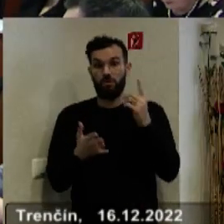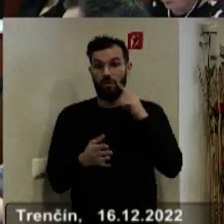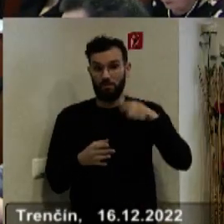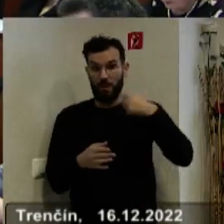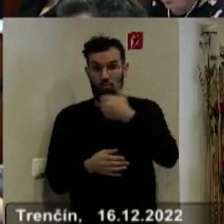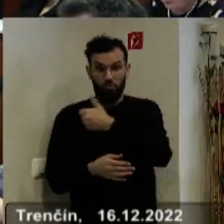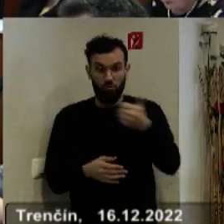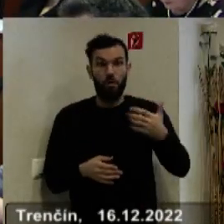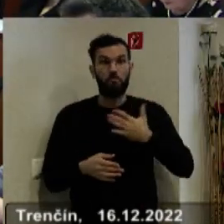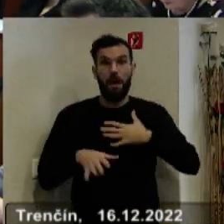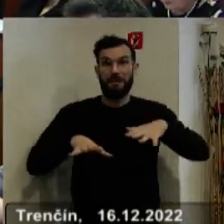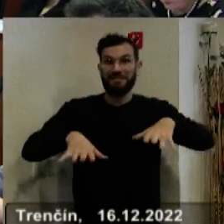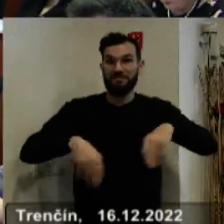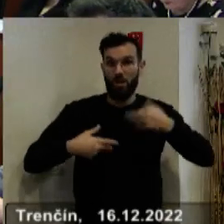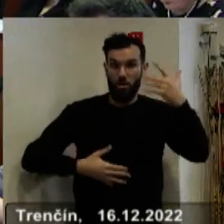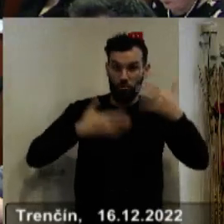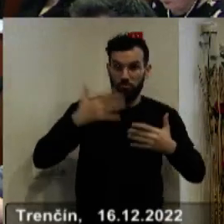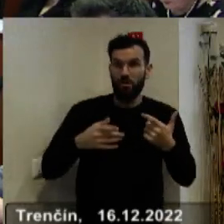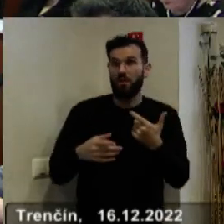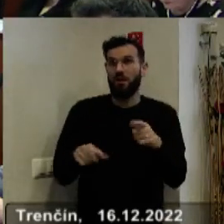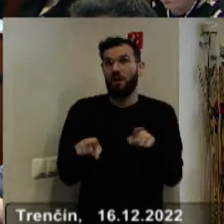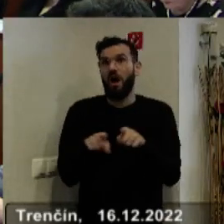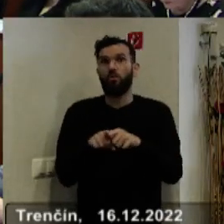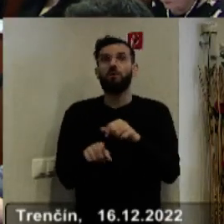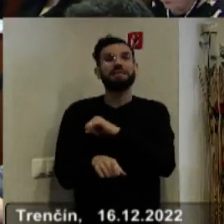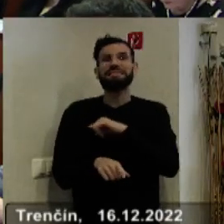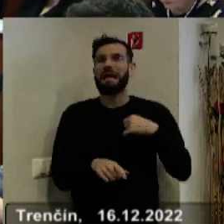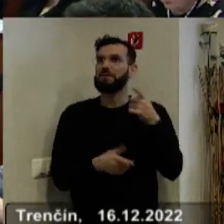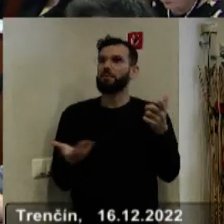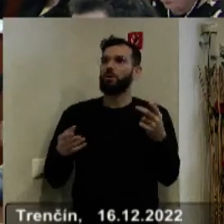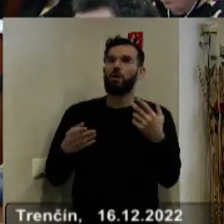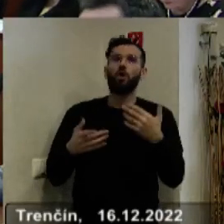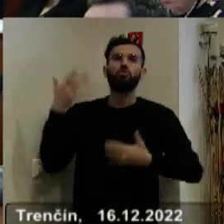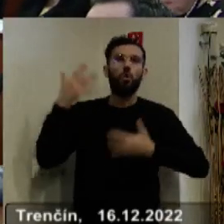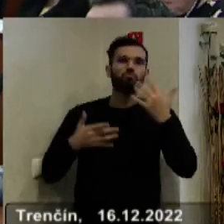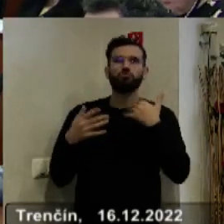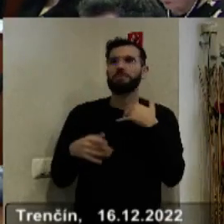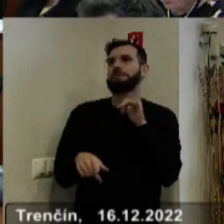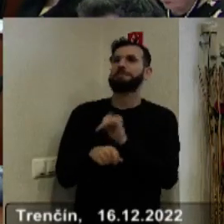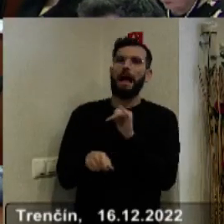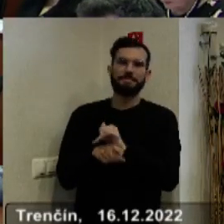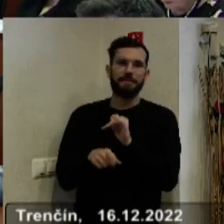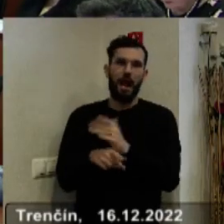schváleným rozpočtom, ako by sme mali ísť do nejakého rozpočtového provizoria. Ďakujem pekne.